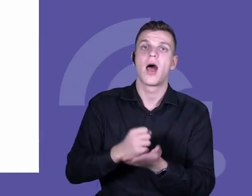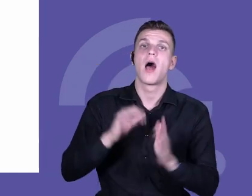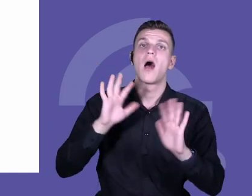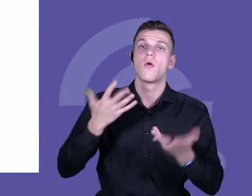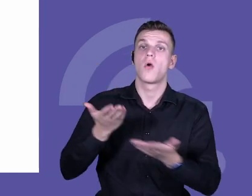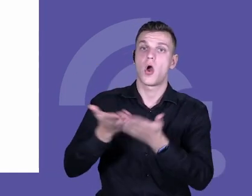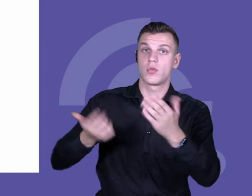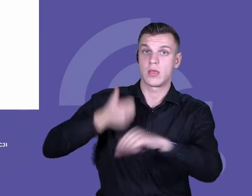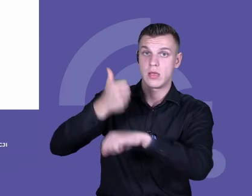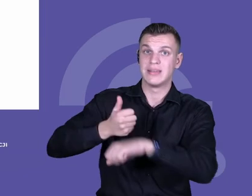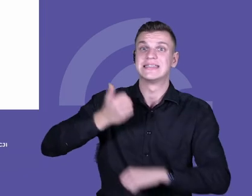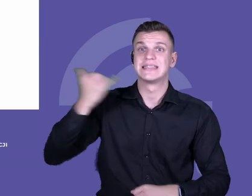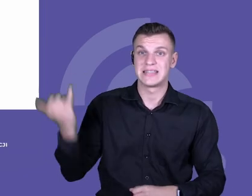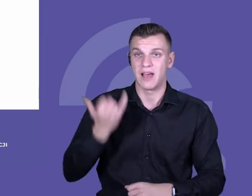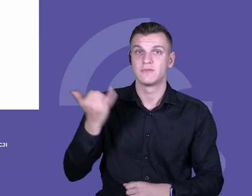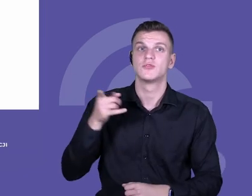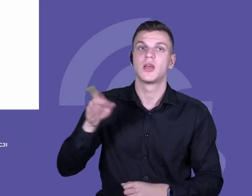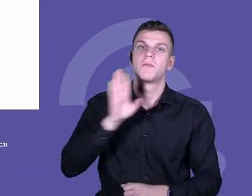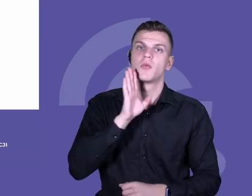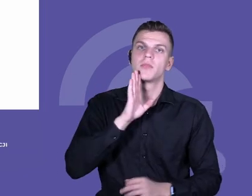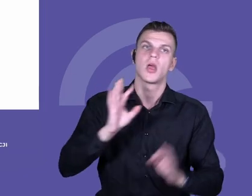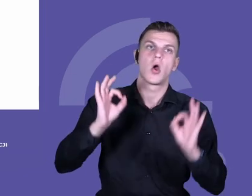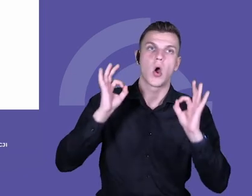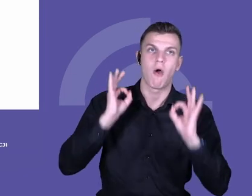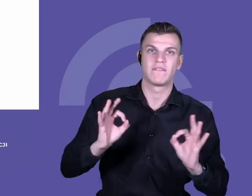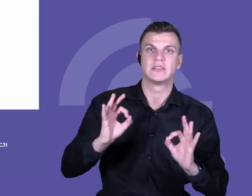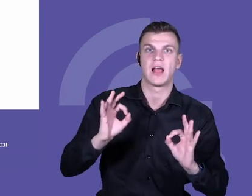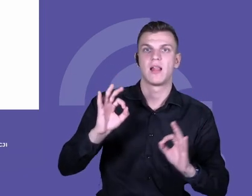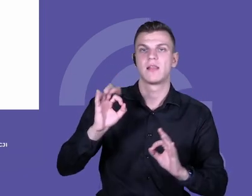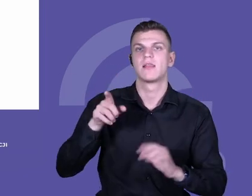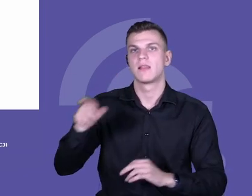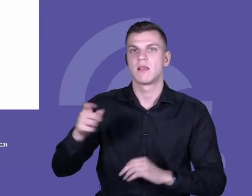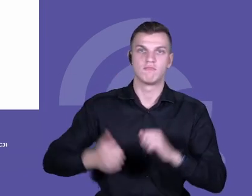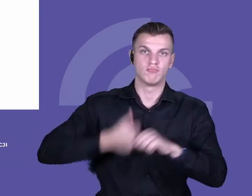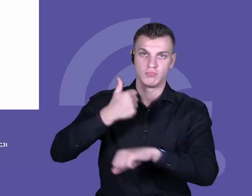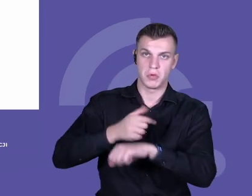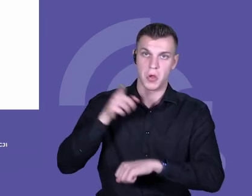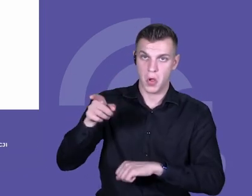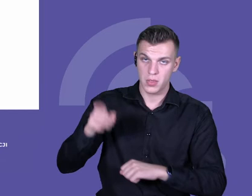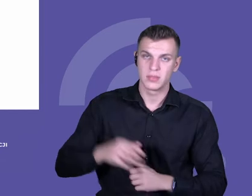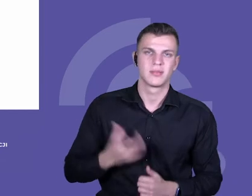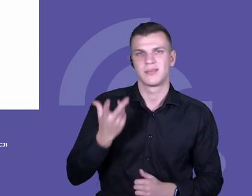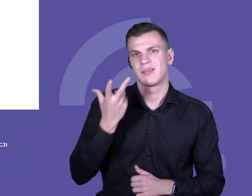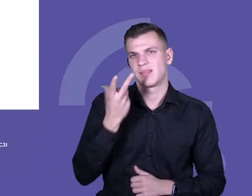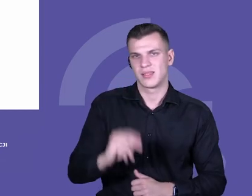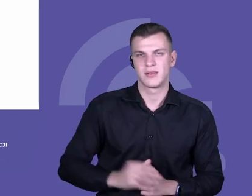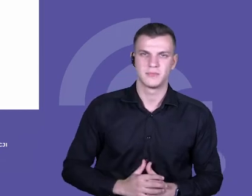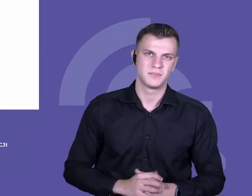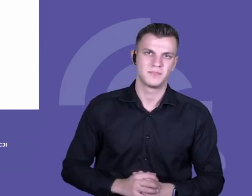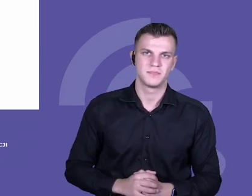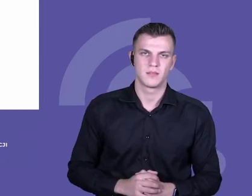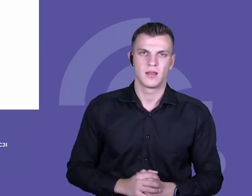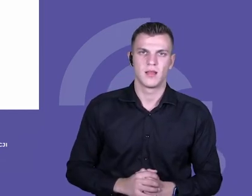oficjalni liderzy, czy przywódcy na stanowiskach wyznaczonych.